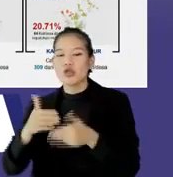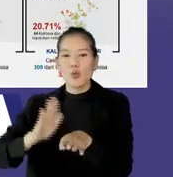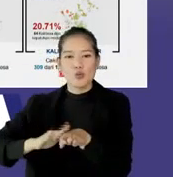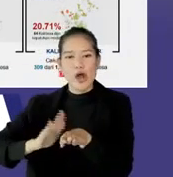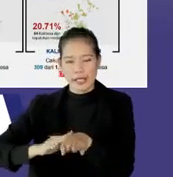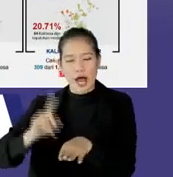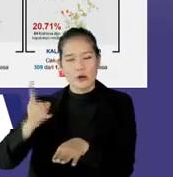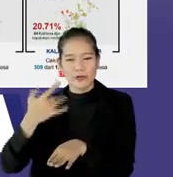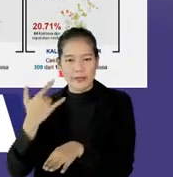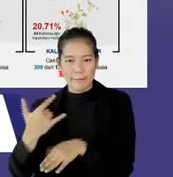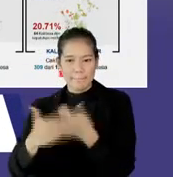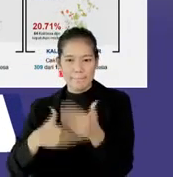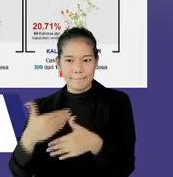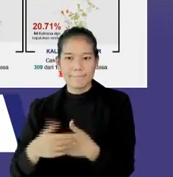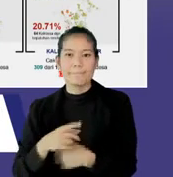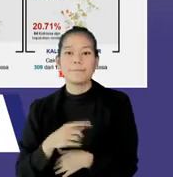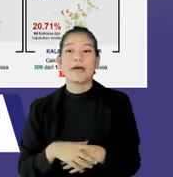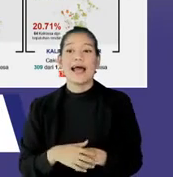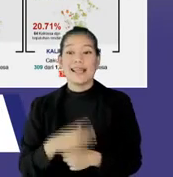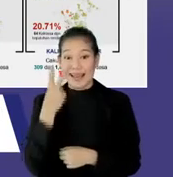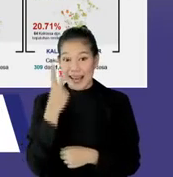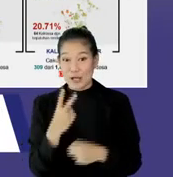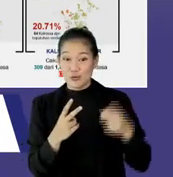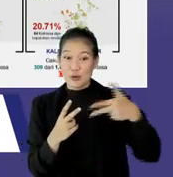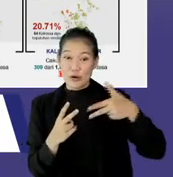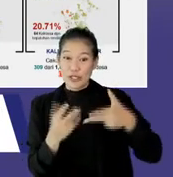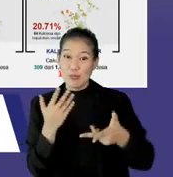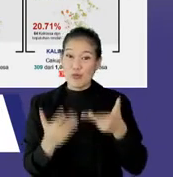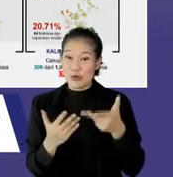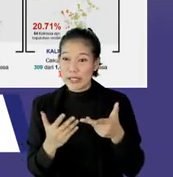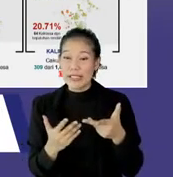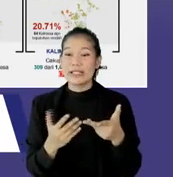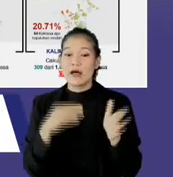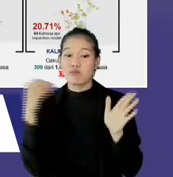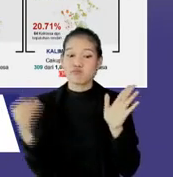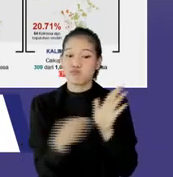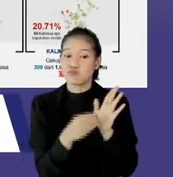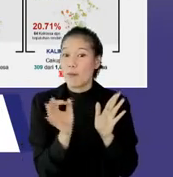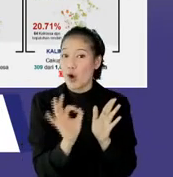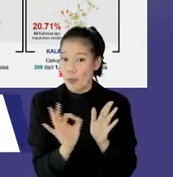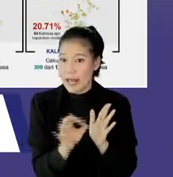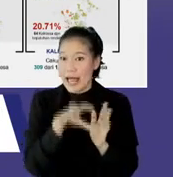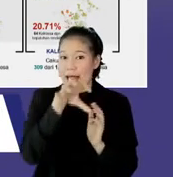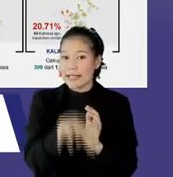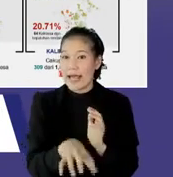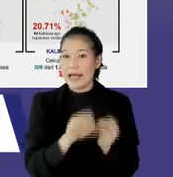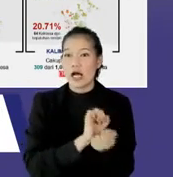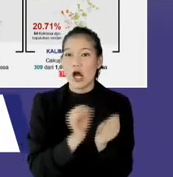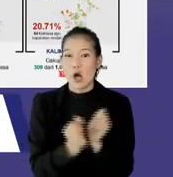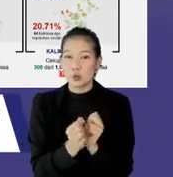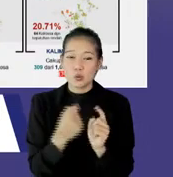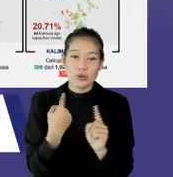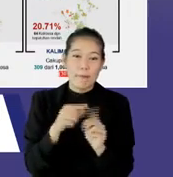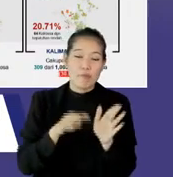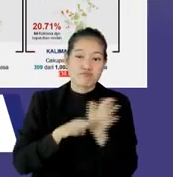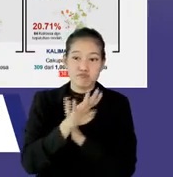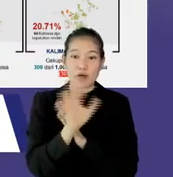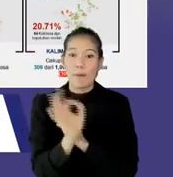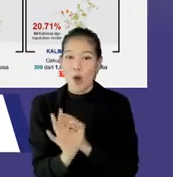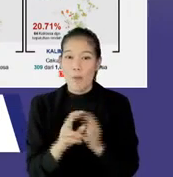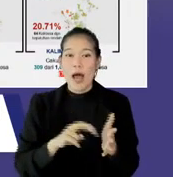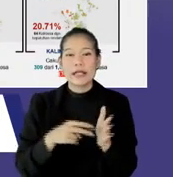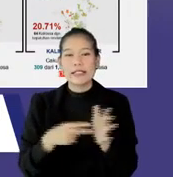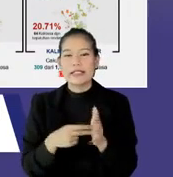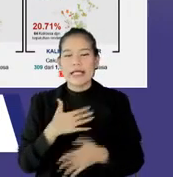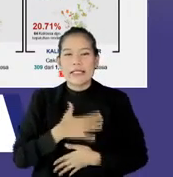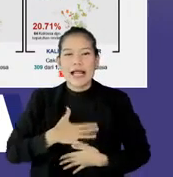harus dilakukan. Dan tadi, karena kita melihat Sulawesi mungkin belum ke-mention ya, sebagai daerah dengan peningkatan kasus signifikan, jadi mungkin masih belum